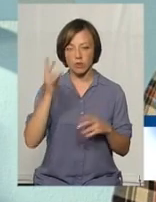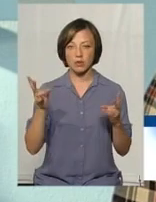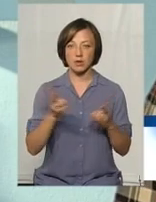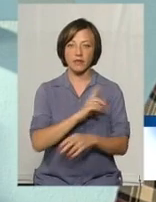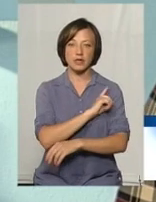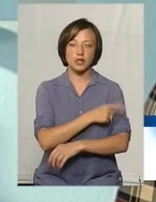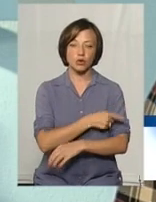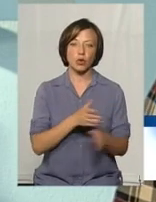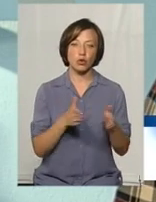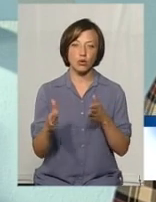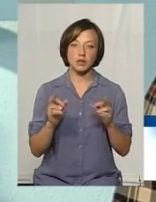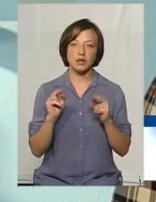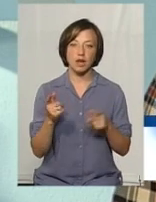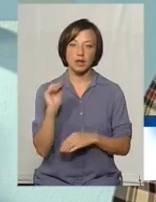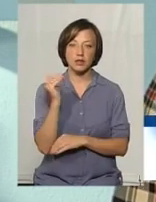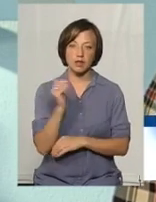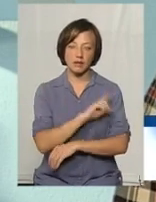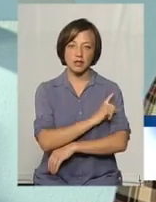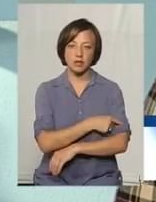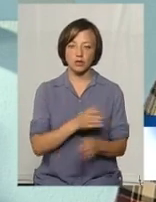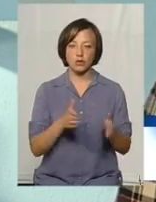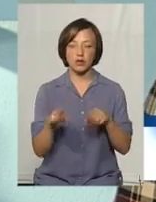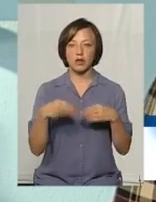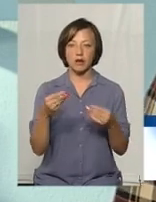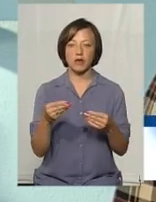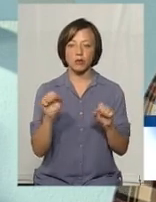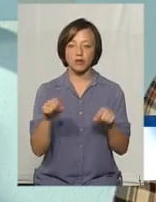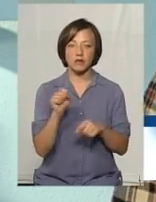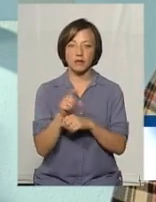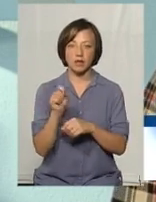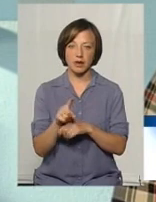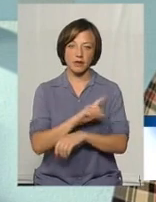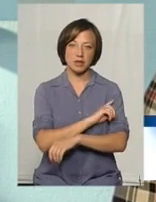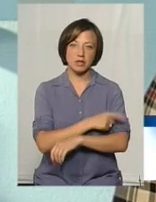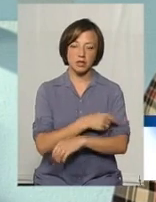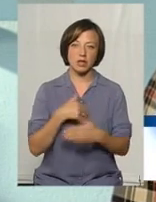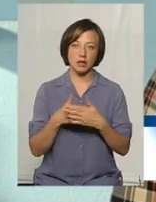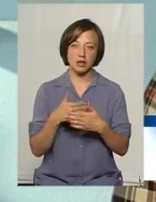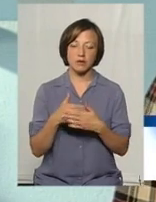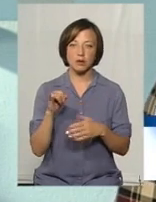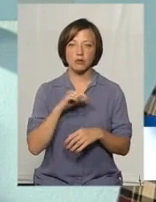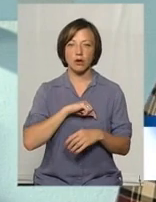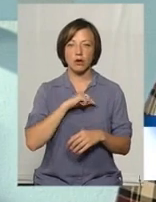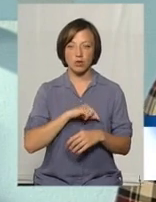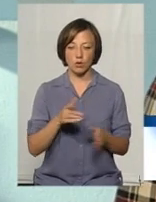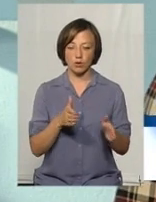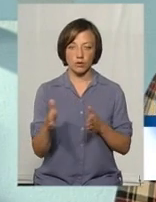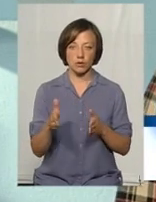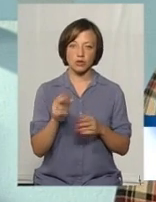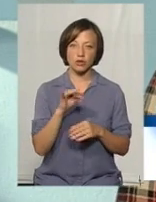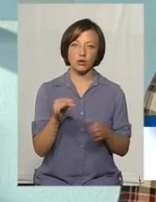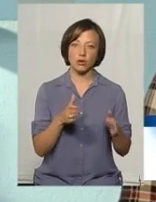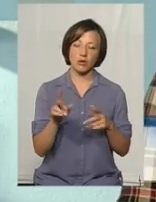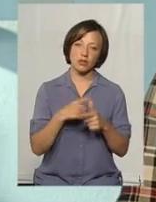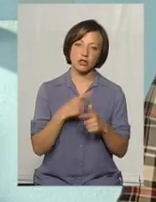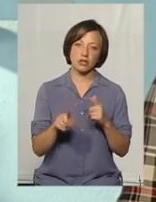фізичну готовність, як дитина фізично готова. Давати їй посильні завдання також фізичної активності і психологічної готовності. Чи готова